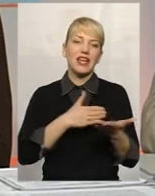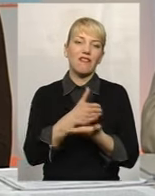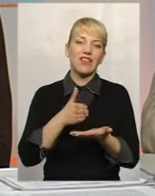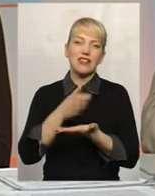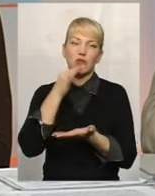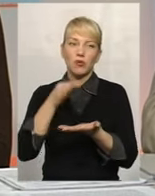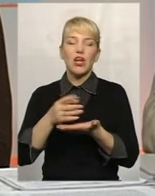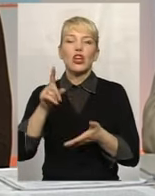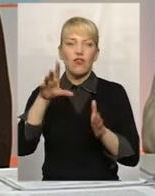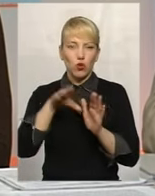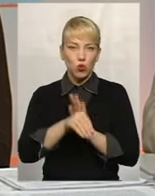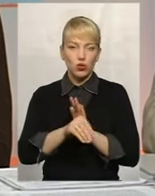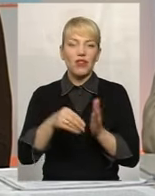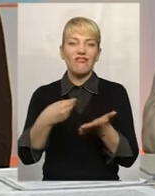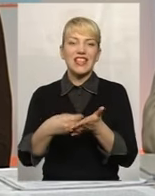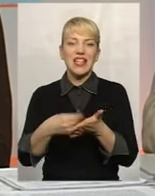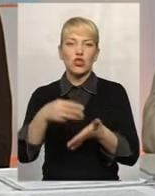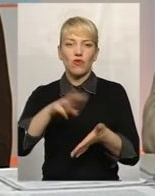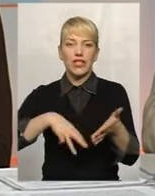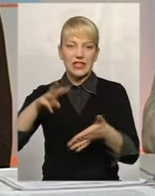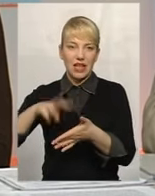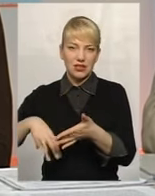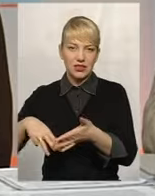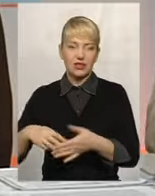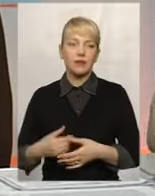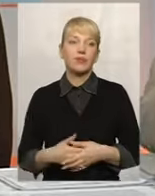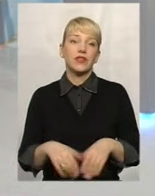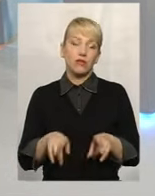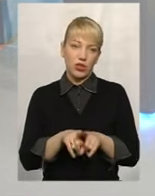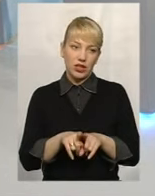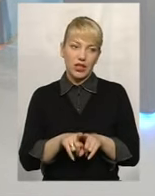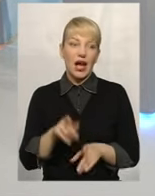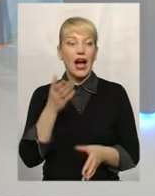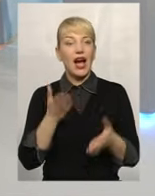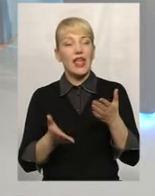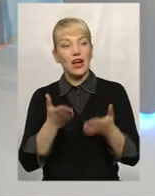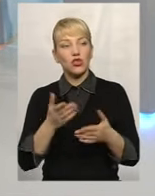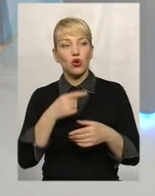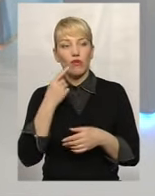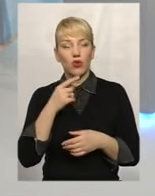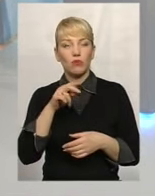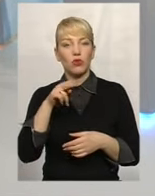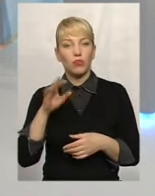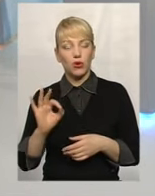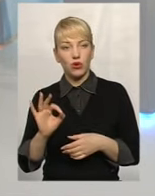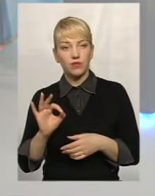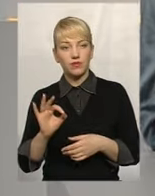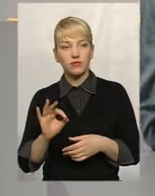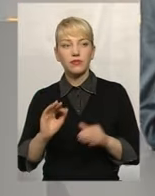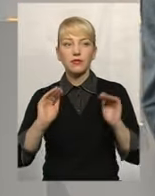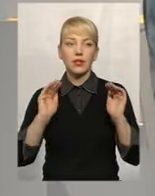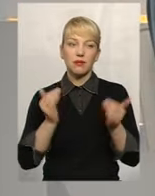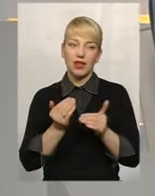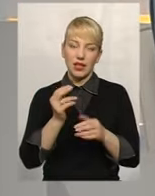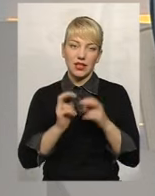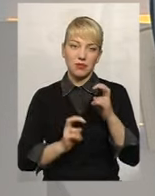в тому числі фінансових санкцій, про які ми говорили. Такий цикл запевнений. А якщо говорити, говоримо про маленькі